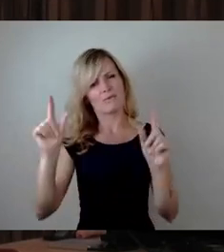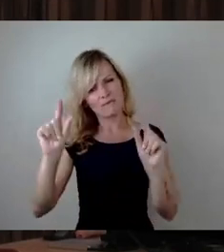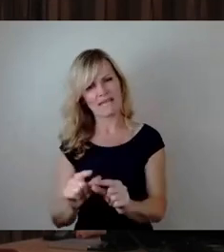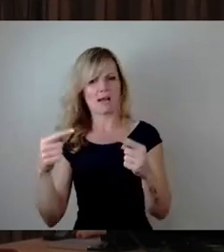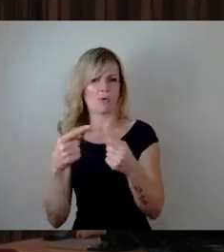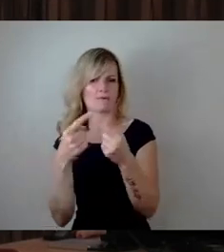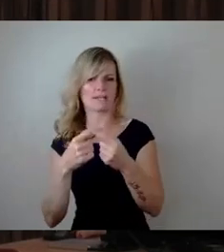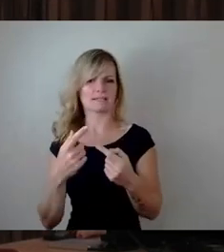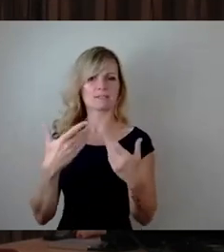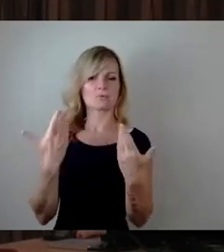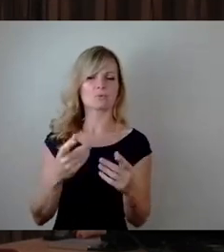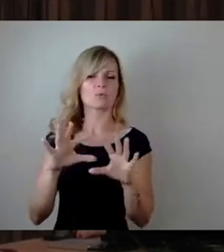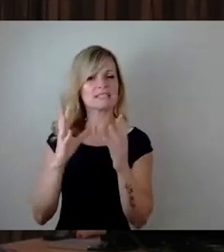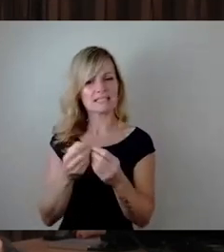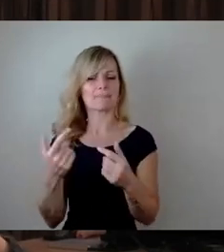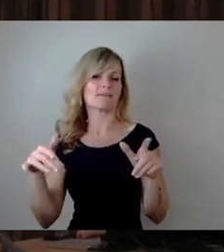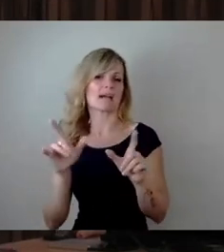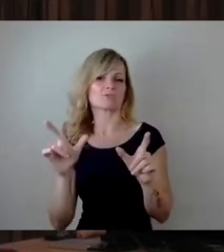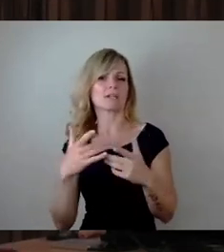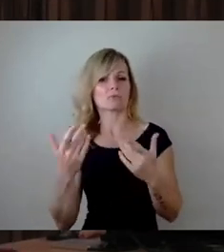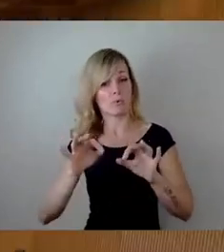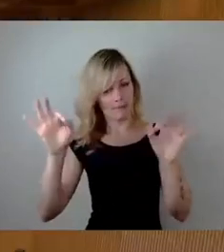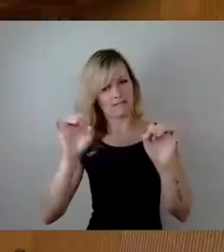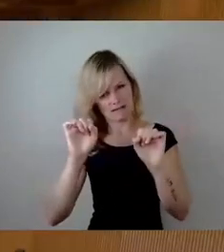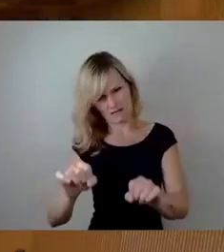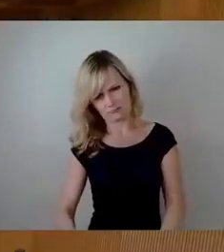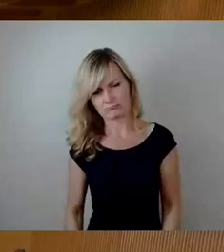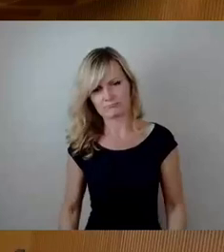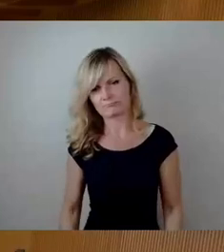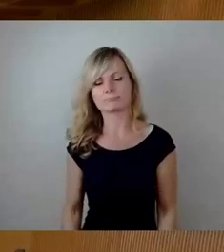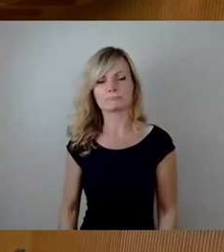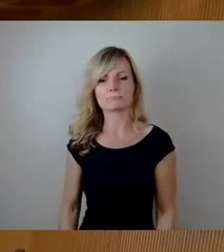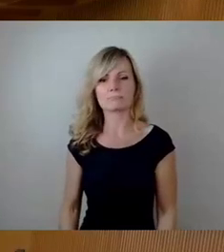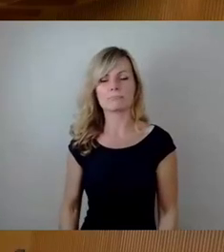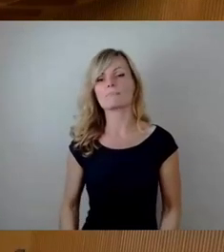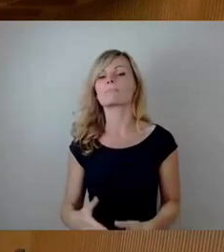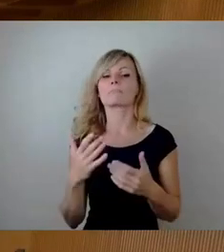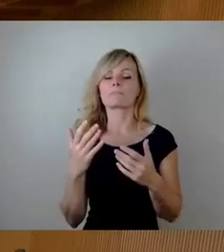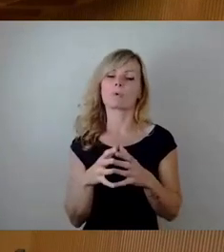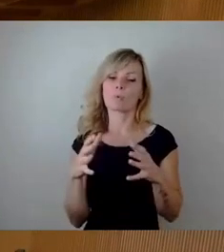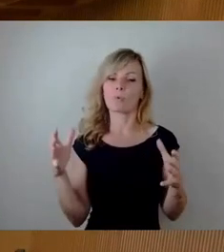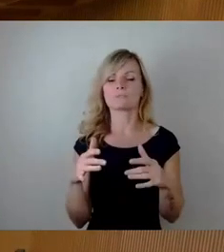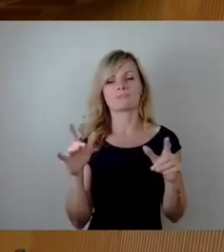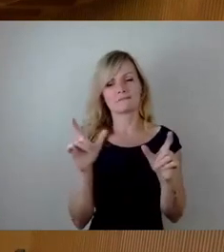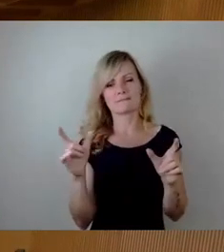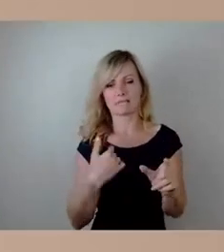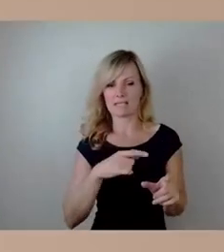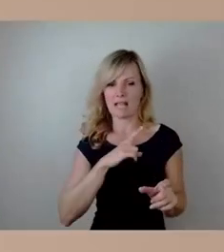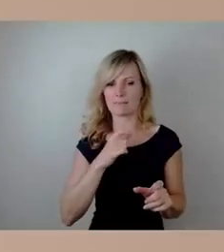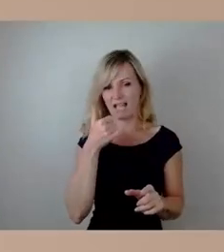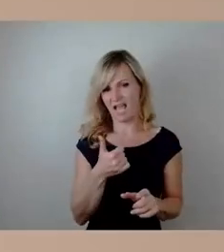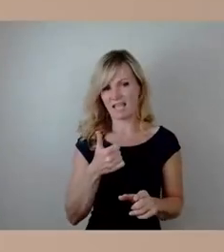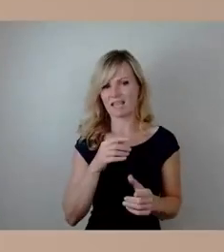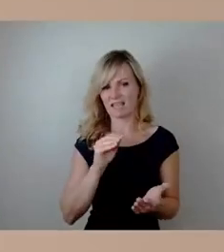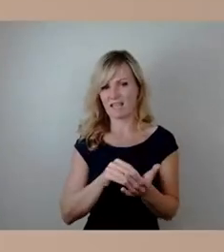Image dieser Veranstaltung wahrscheinlich auch noch ein Stück besser machen lassen. Also bei einem dieser großen Events war ich zugegen und